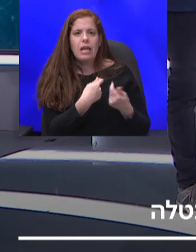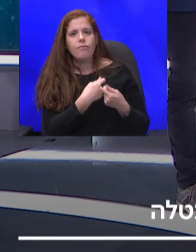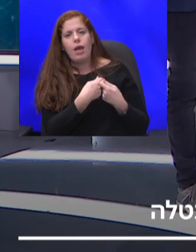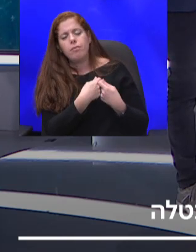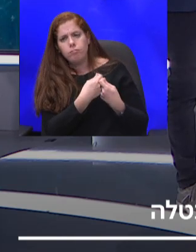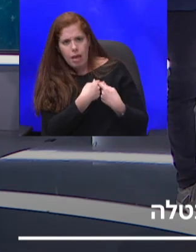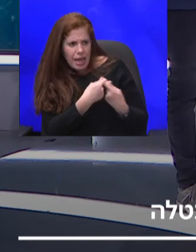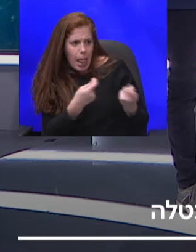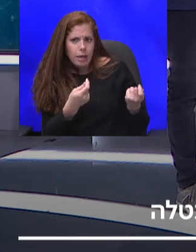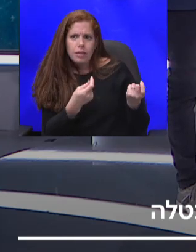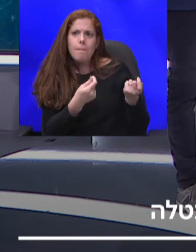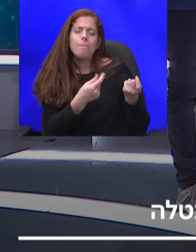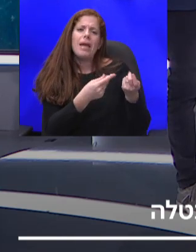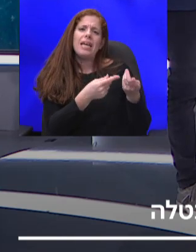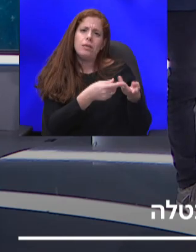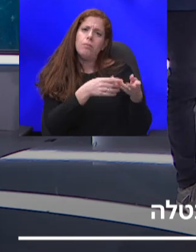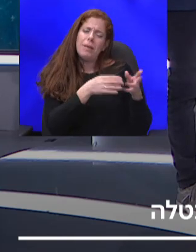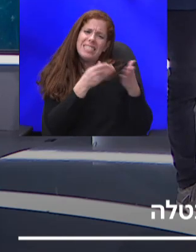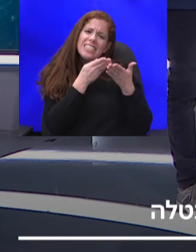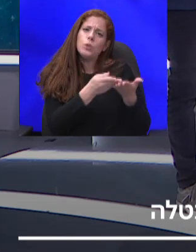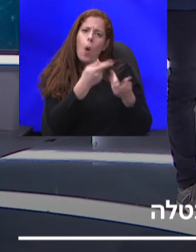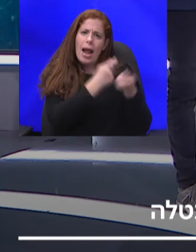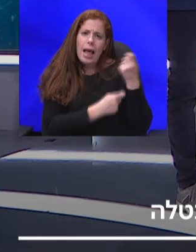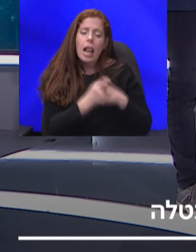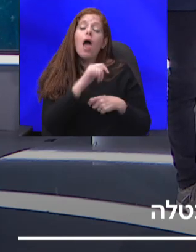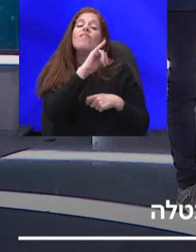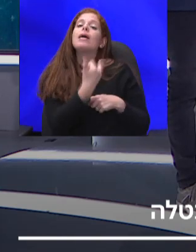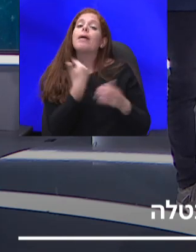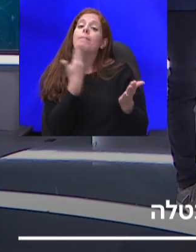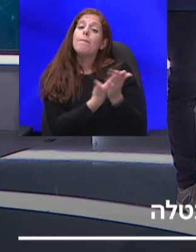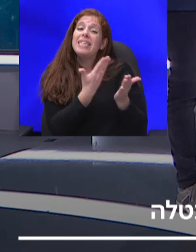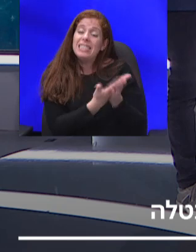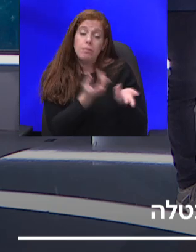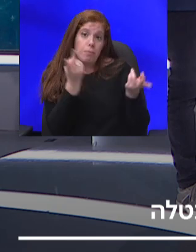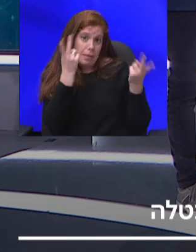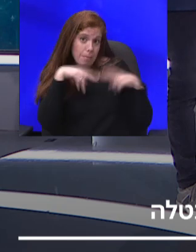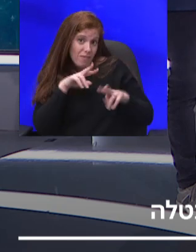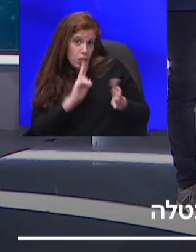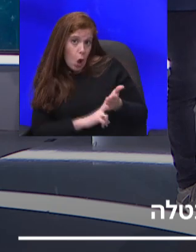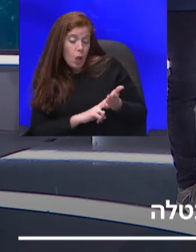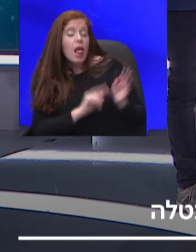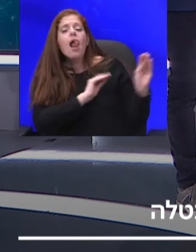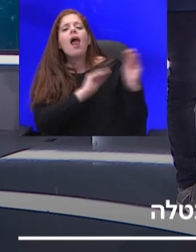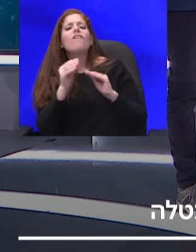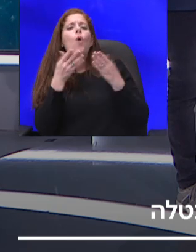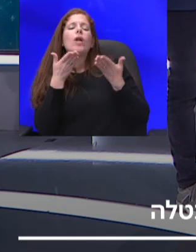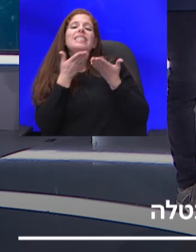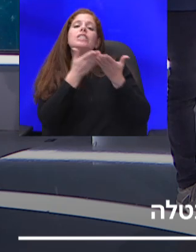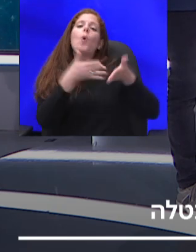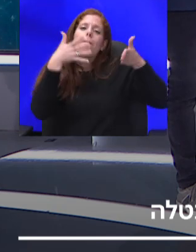את זה, סמיכון של סיוע כלכלי, אבל הם כן ממליצים, אם אני קורא אותם נכון, לעבור לסיוע יותר ממוקד. מה למשל ממשלת ישראל הייתה יכולה לעשות?